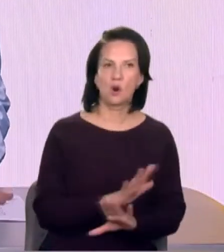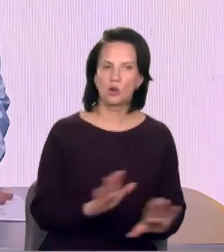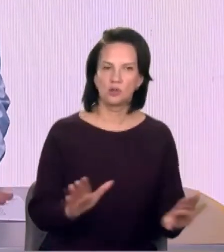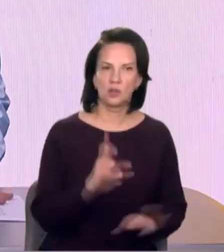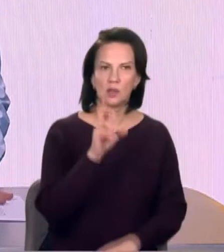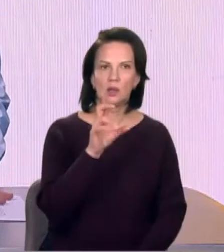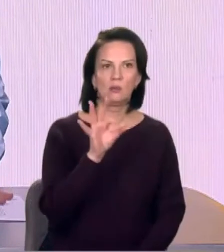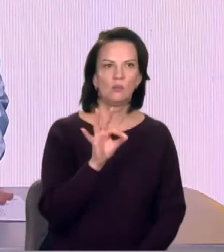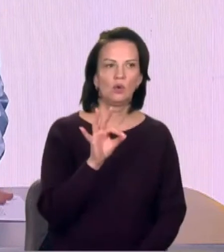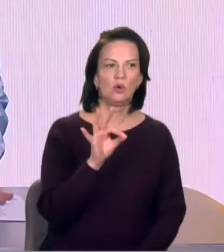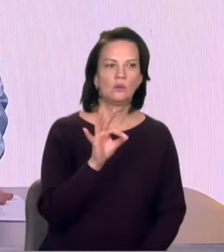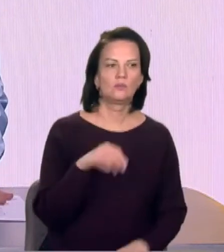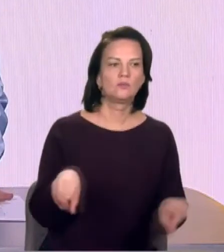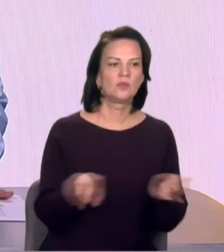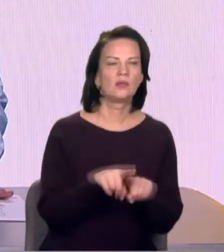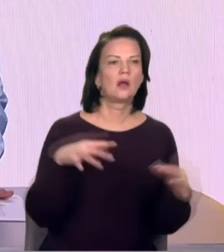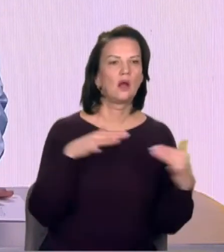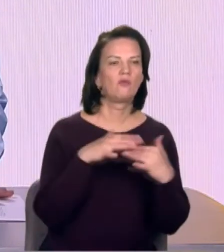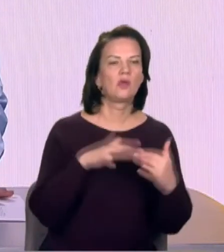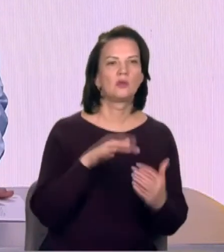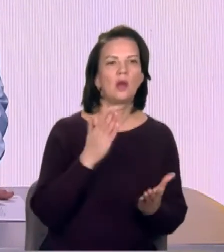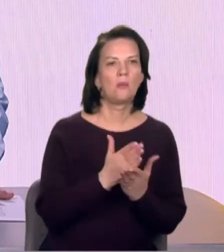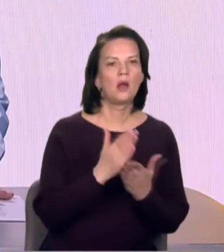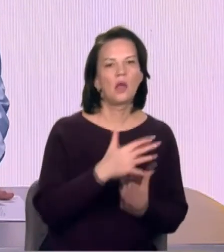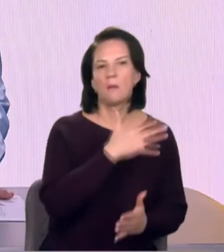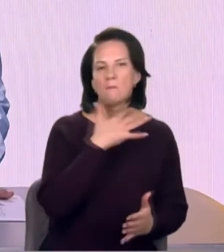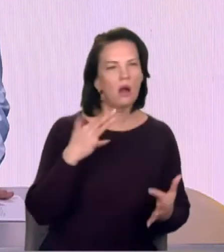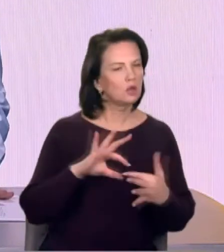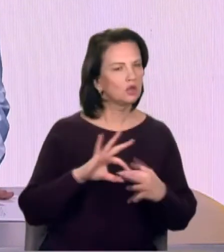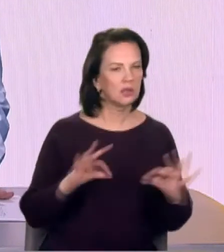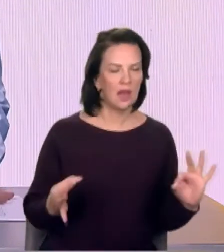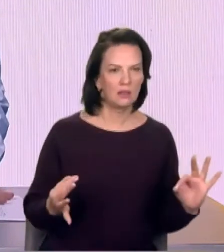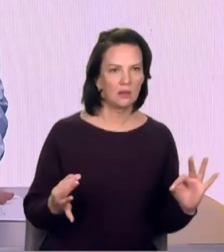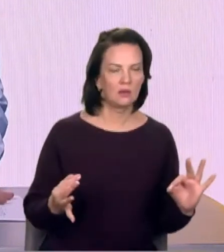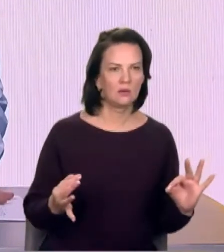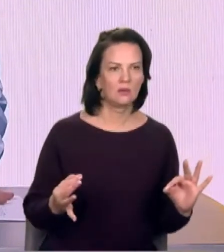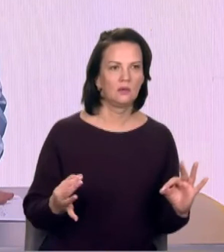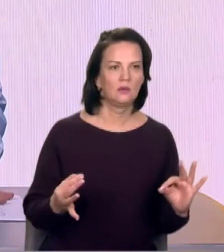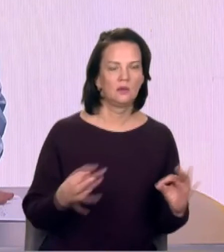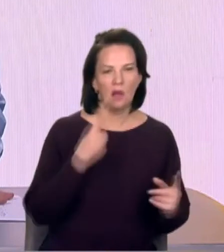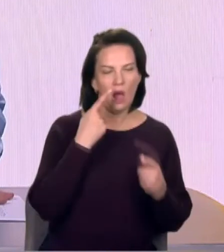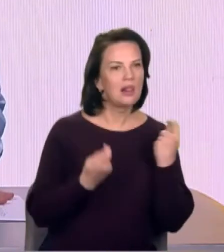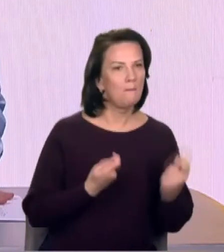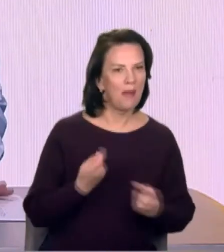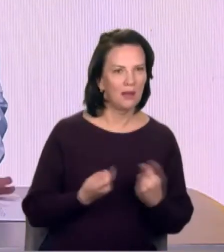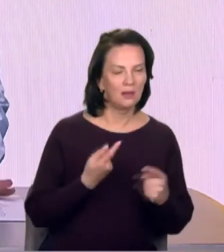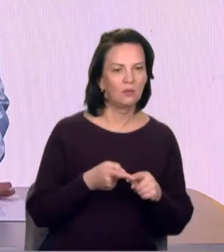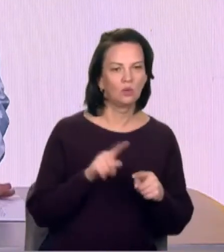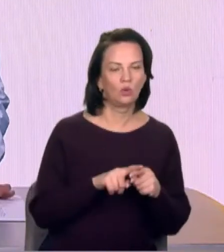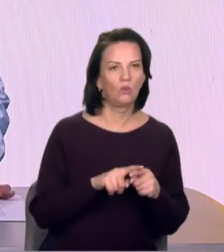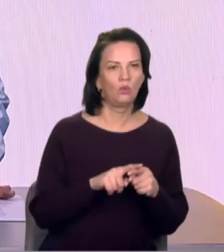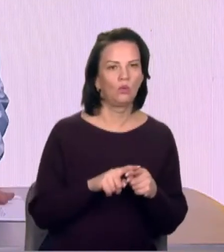має багато складних елементів, тому треба координувати наші